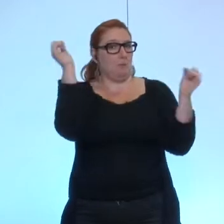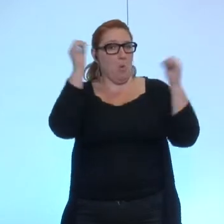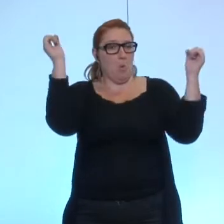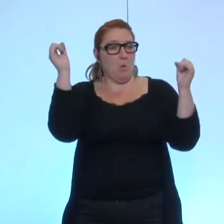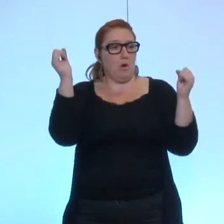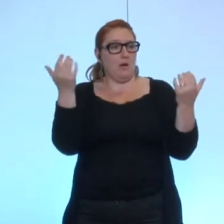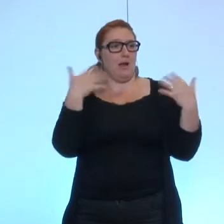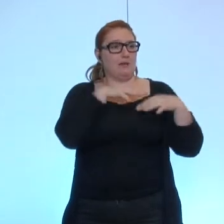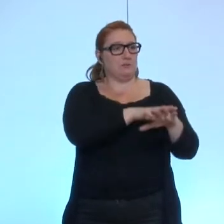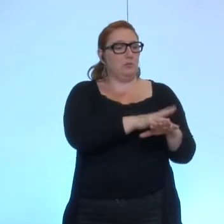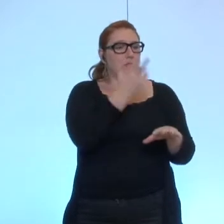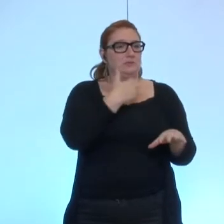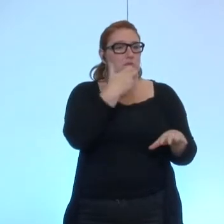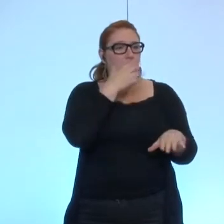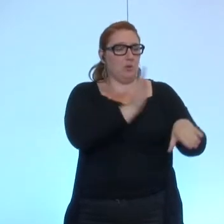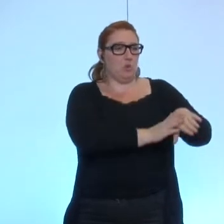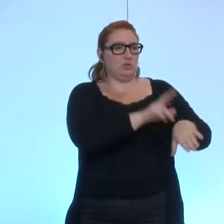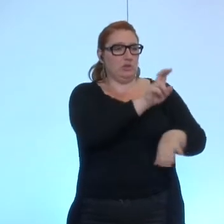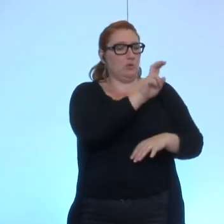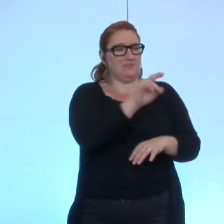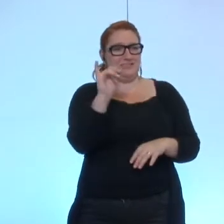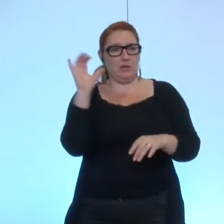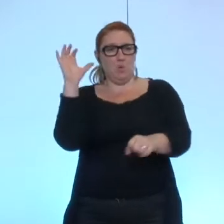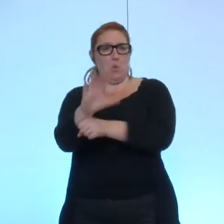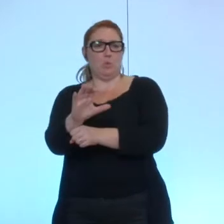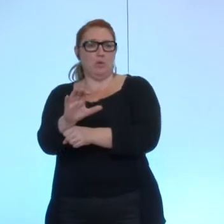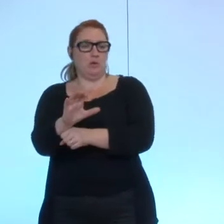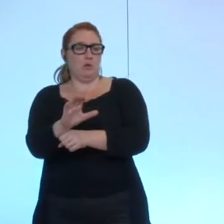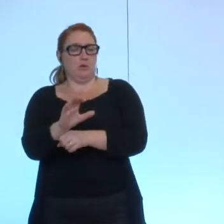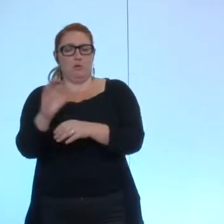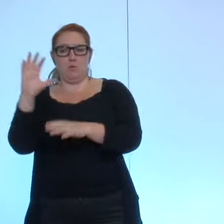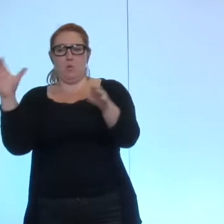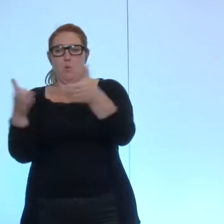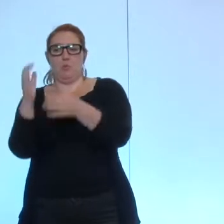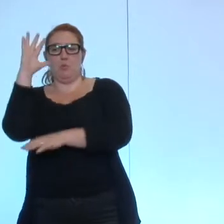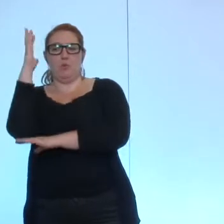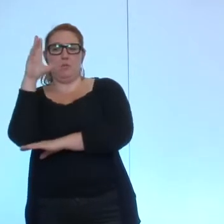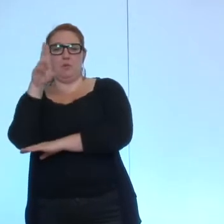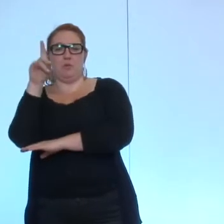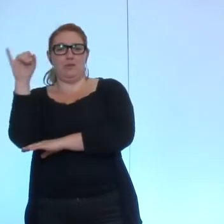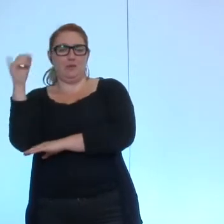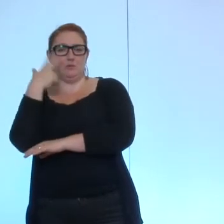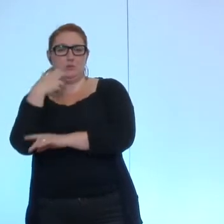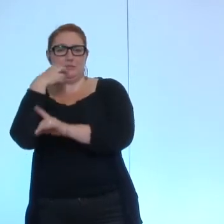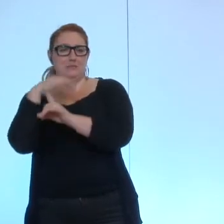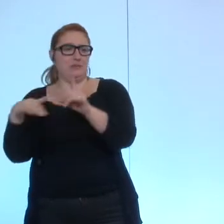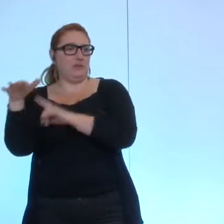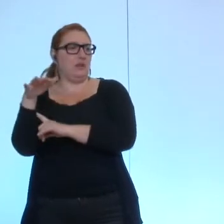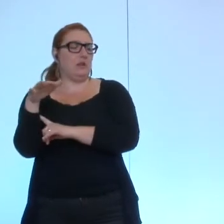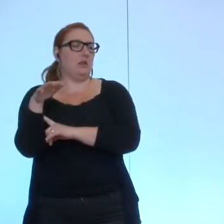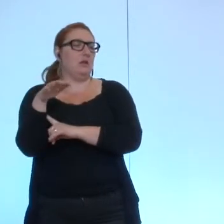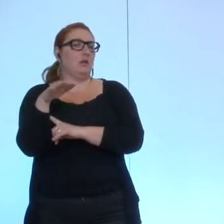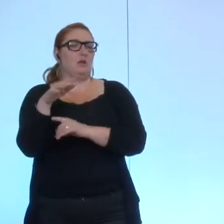rassemblement citoyen de la gauche et écologistes qui est contre nos groupes UMP UDI et société civile le front national